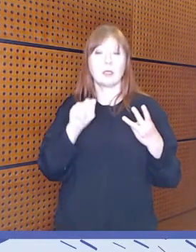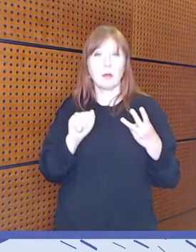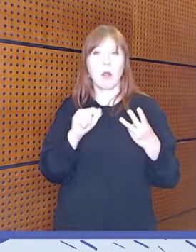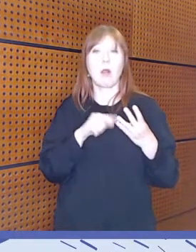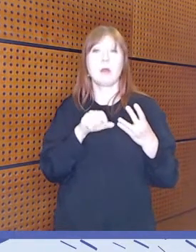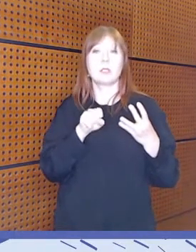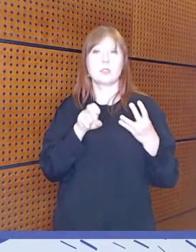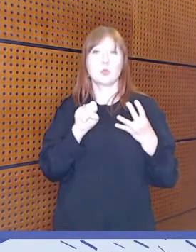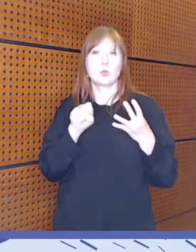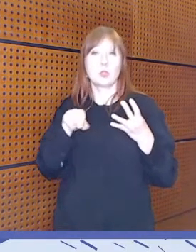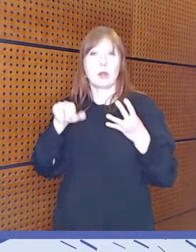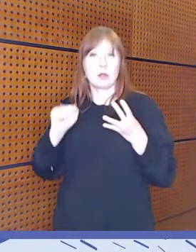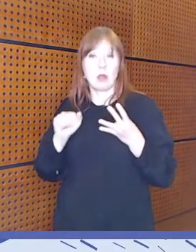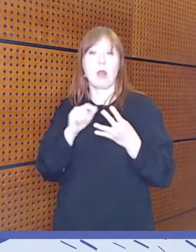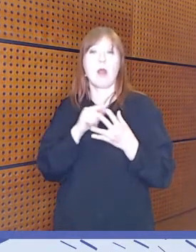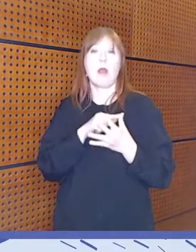Susanna Rivinen ja Artem Kuosti.